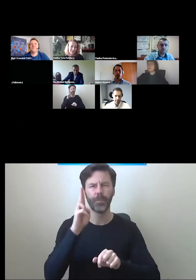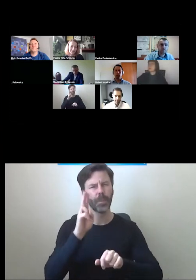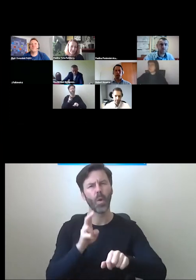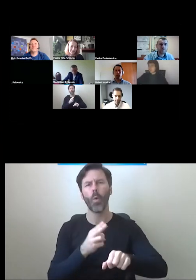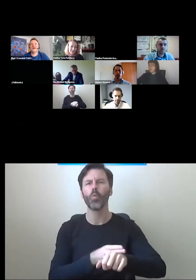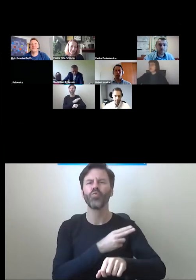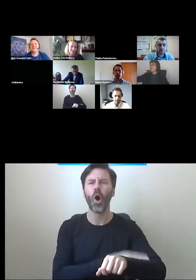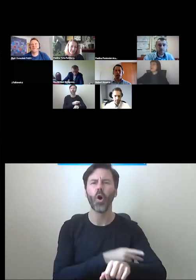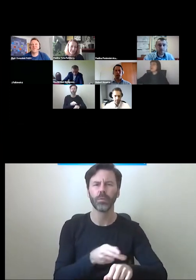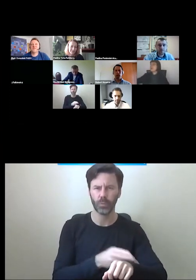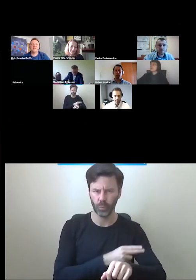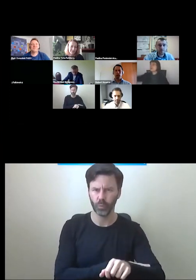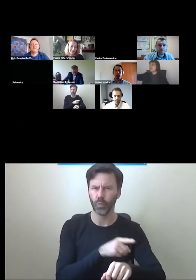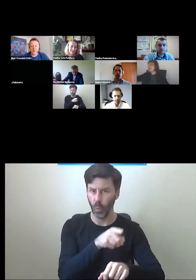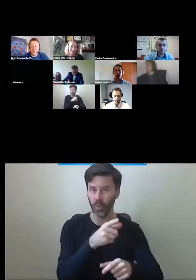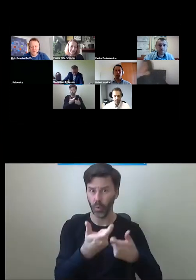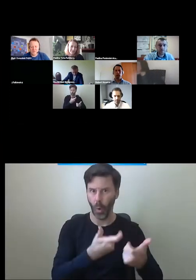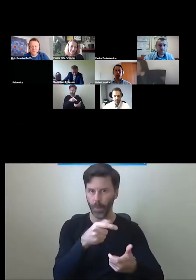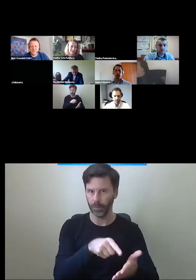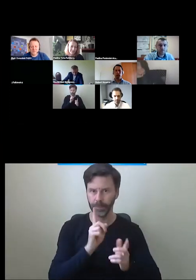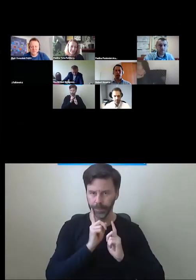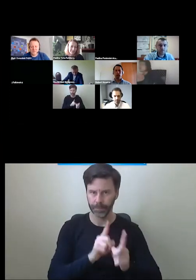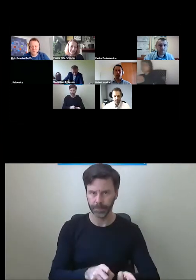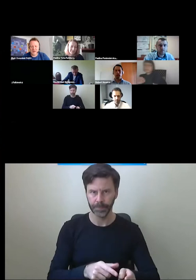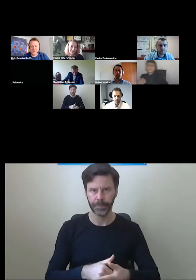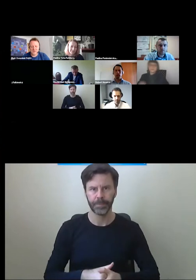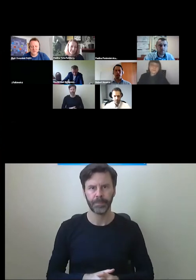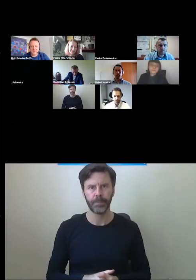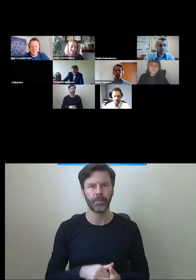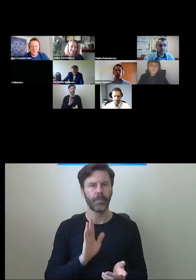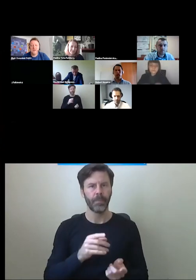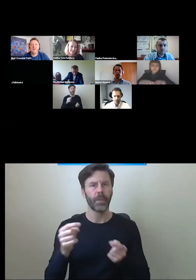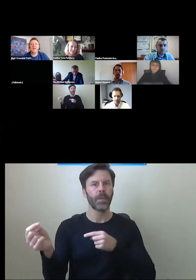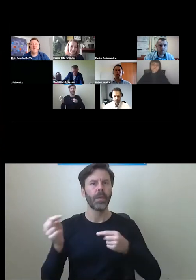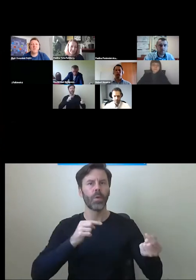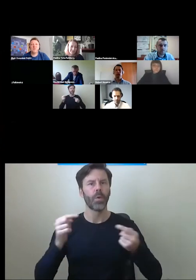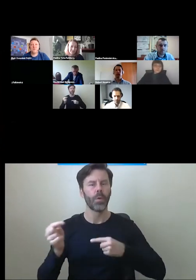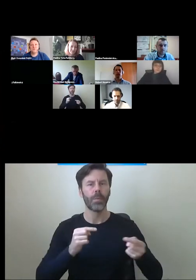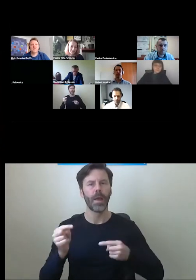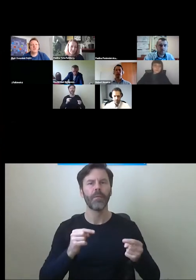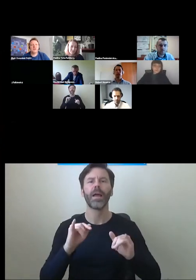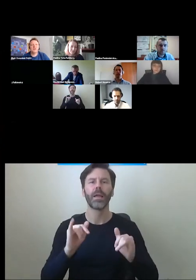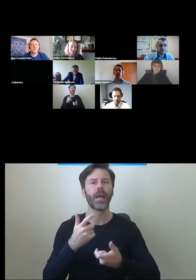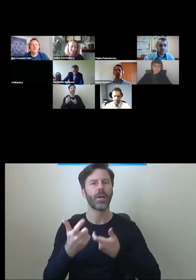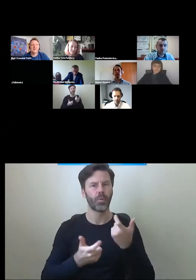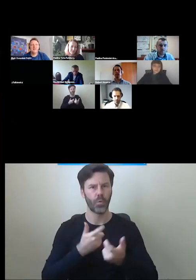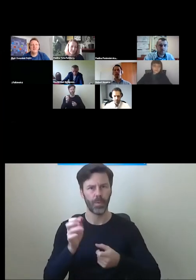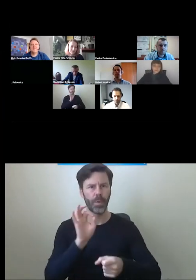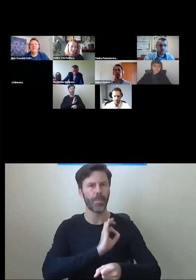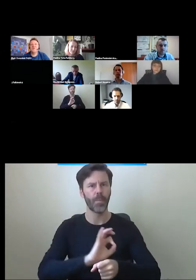-realizatorskiej. Będziemy rozmawiać o tym, jak w ogóle projektuje się